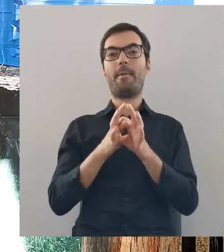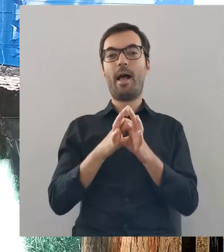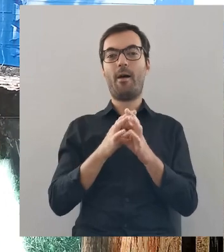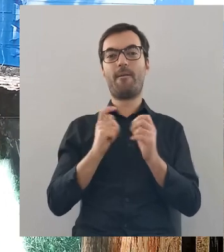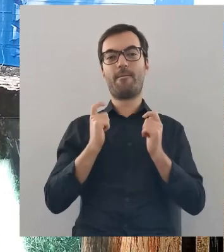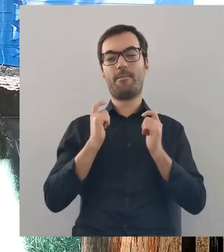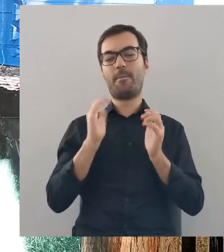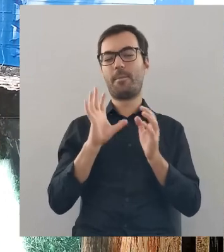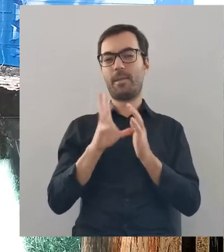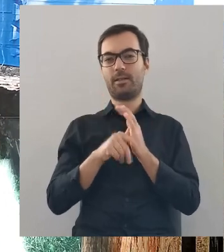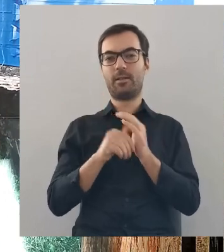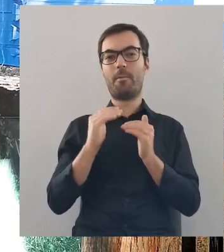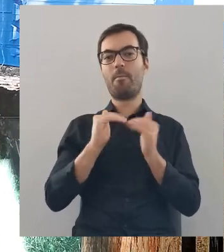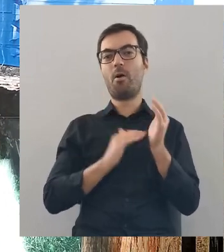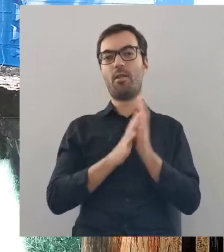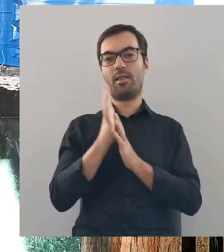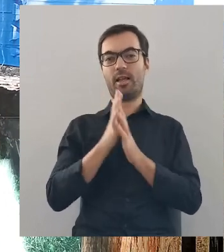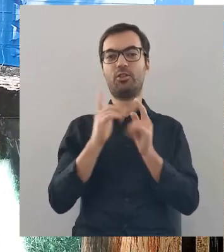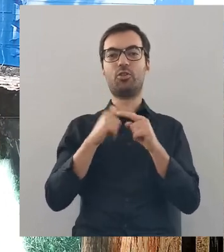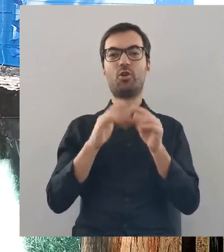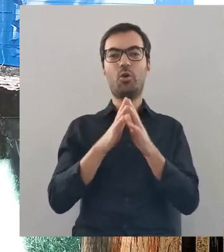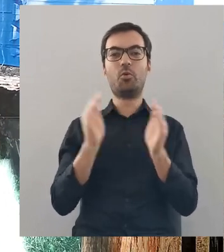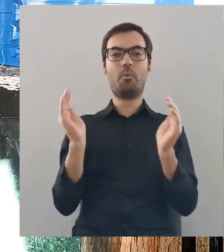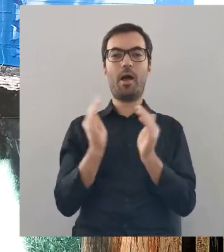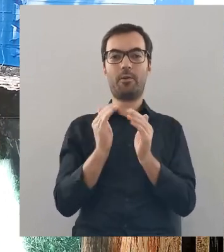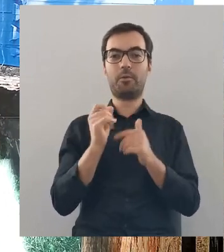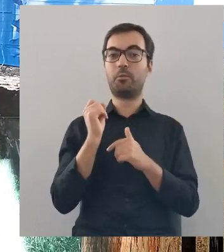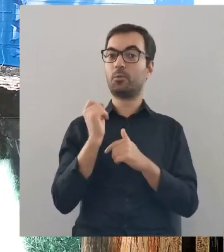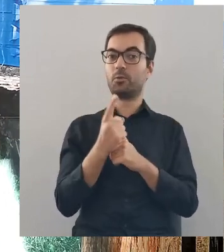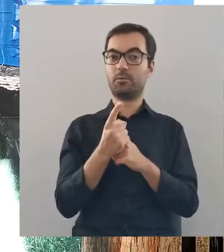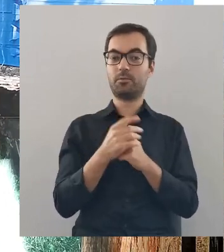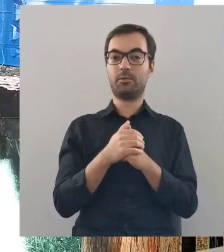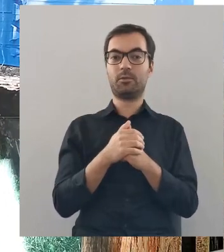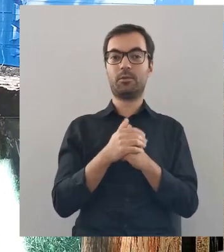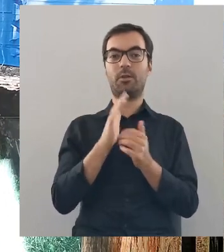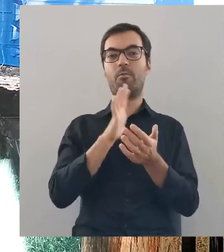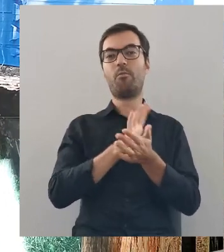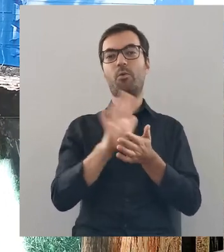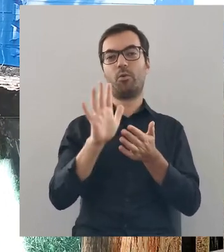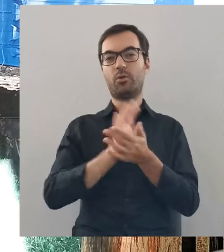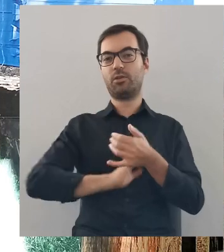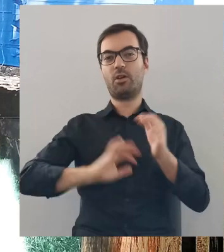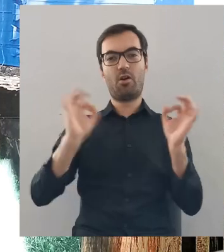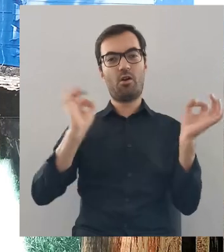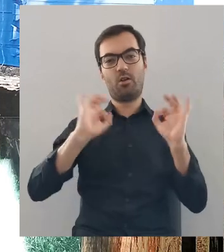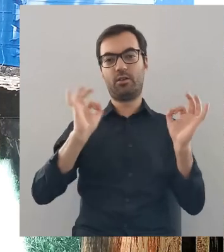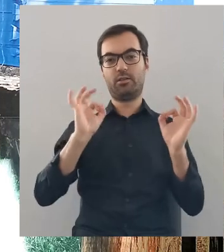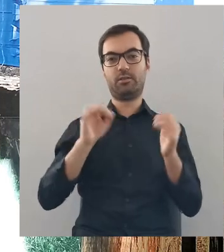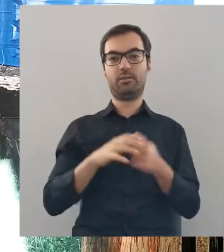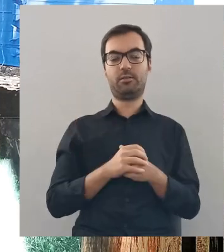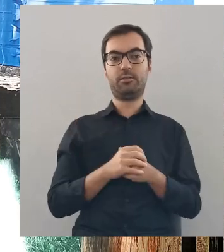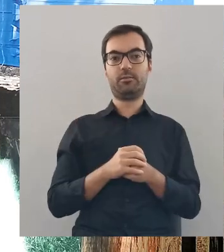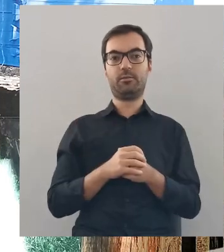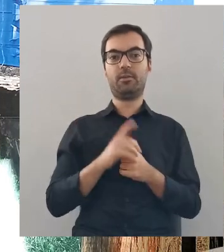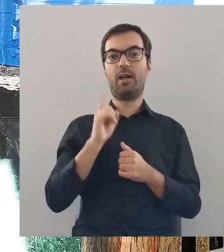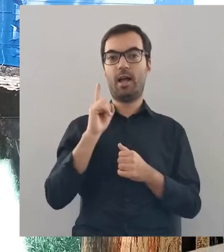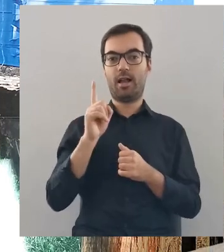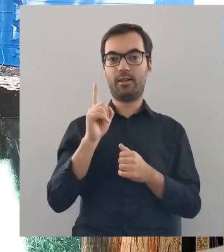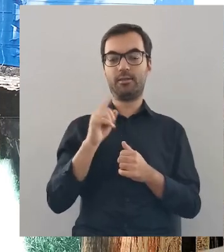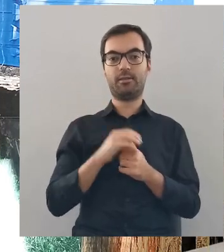w niewielkiej miejscowości, na Podlasiu, na plebanii, znalazły brudny, straszliwie,